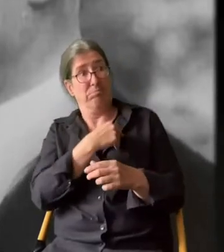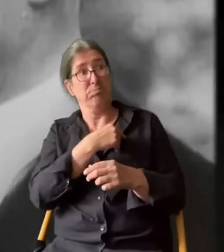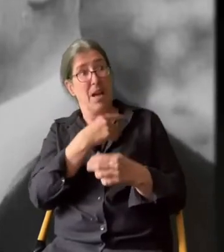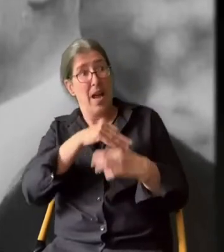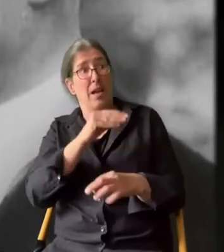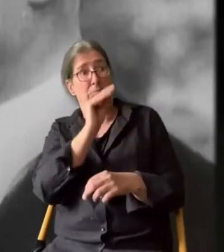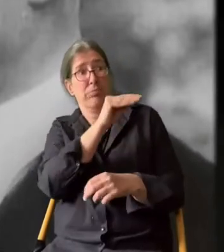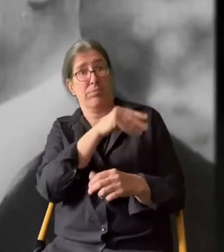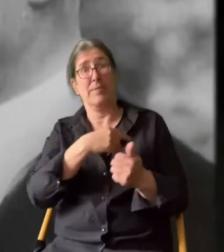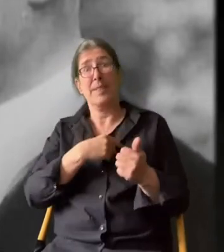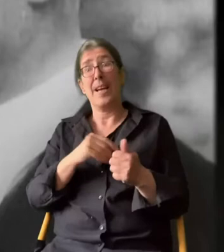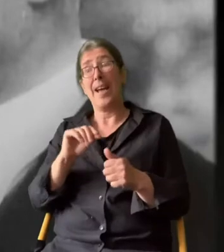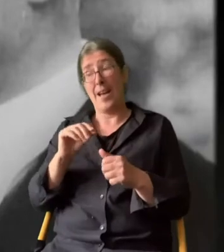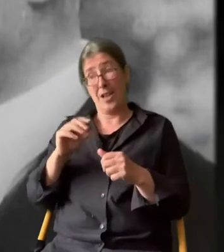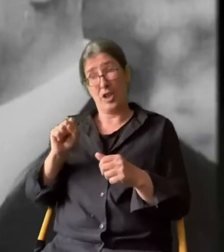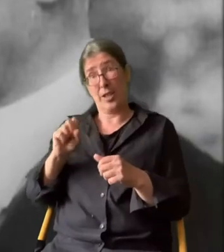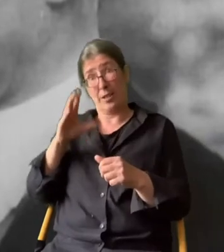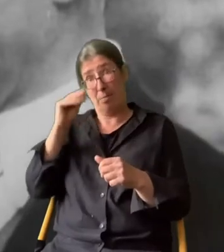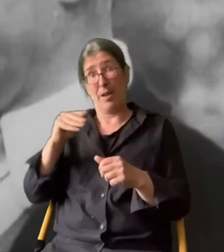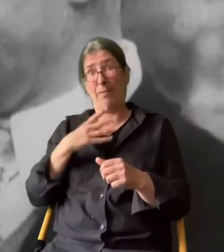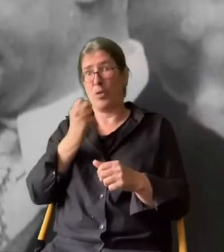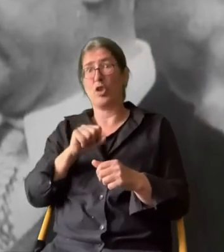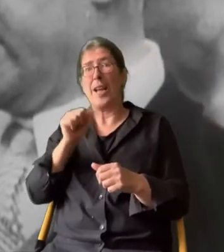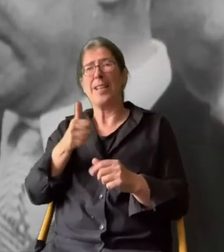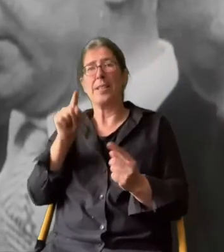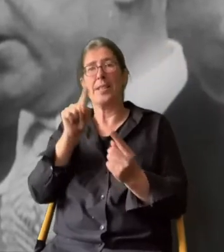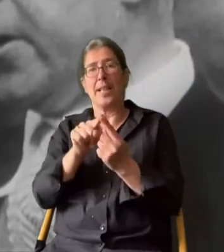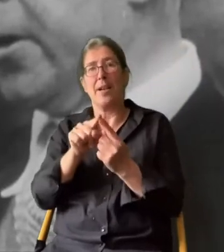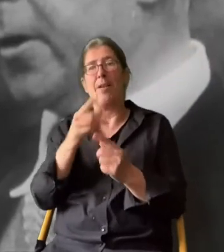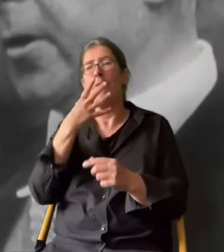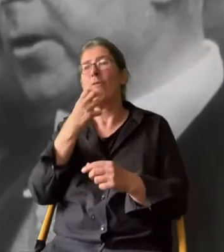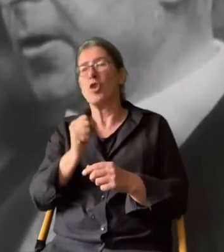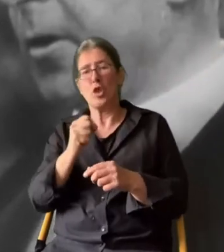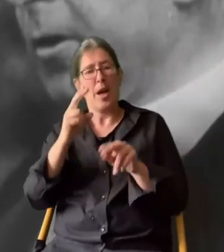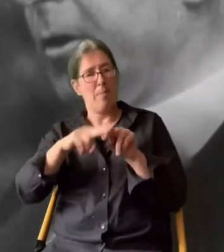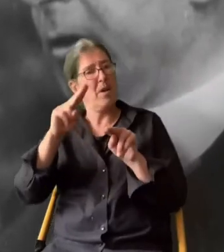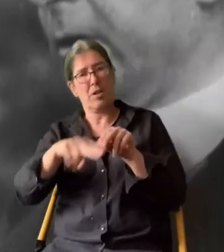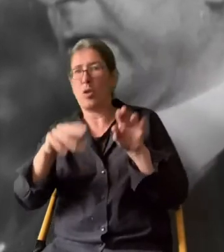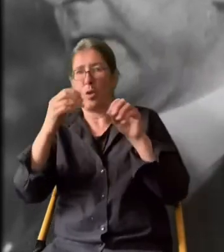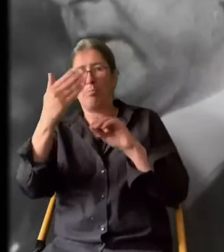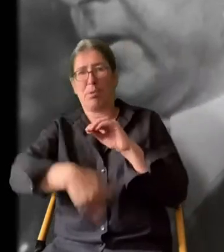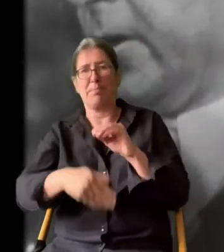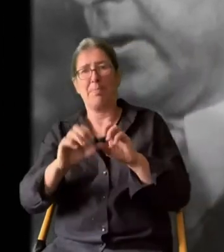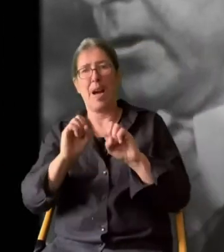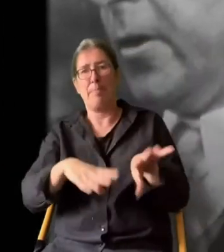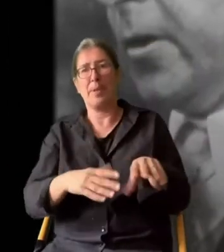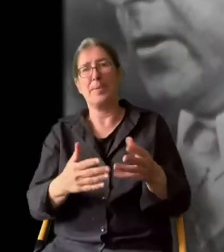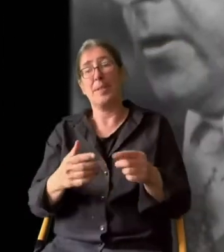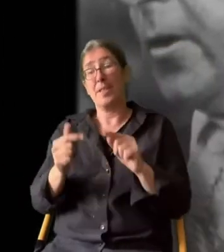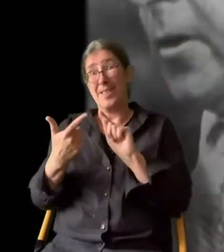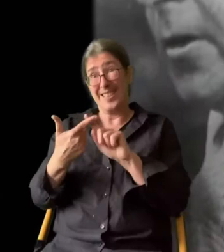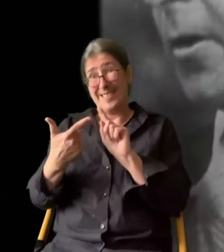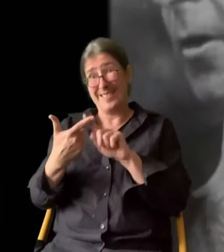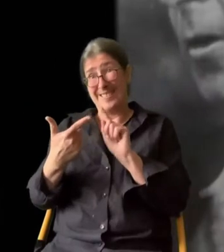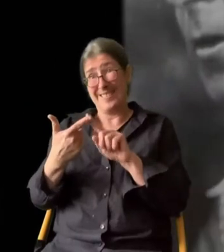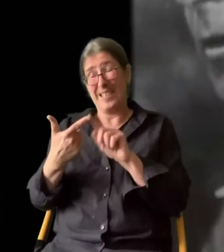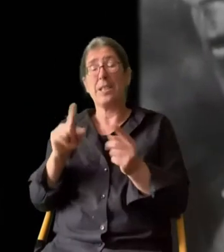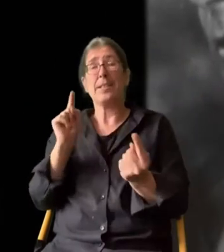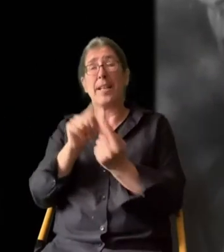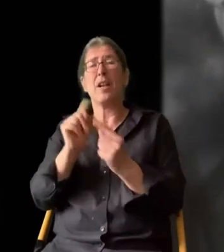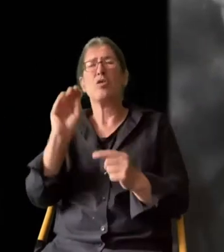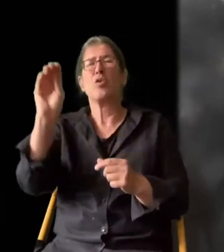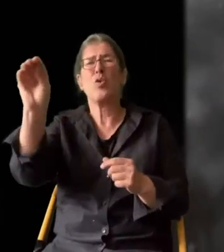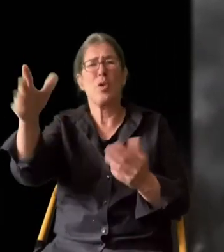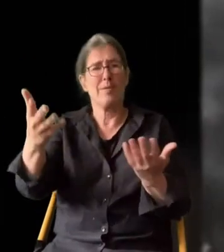Als erstes großes Ziel will er, wie alle Weimarer Regierungen die Reparationen loswerden. Aber das